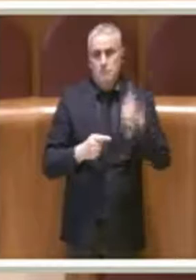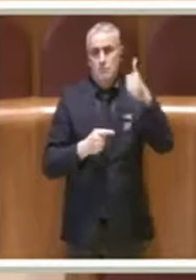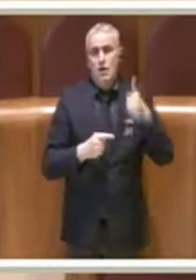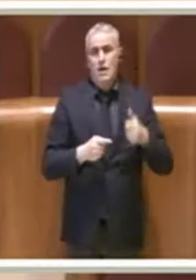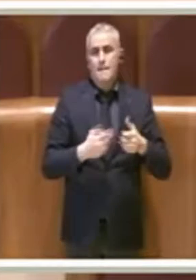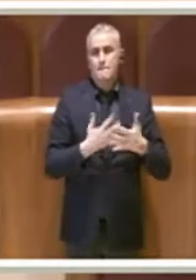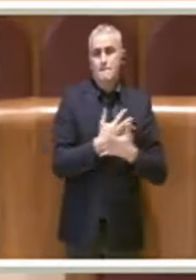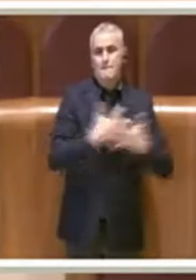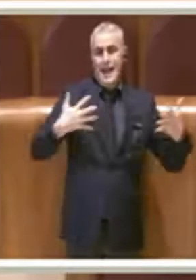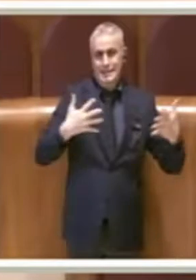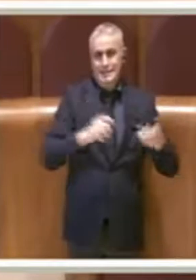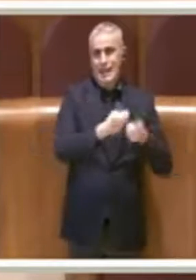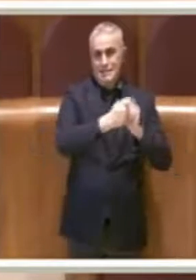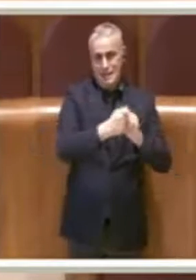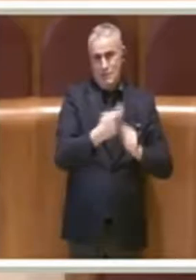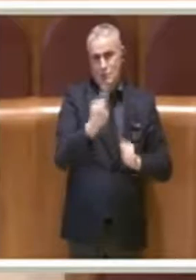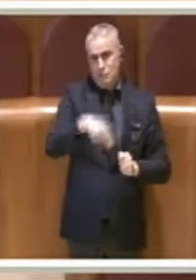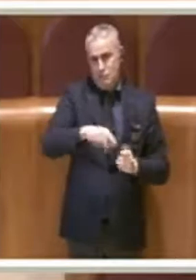emendamento.